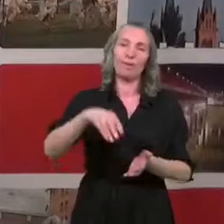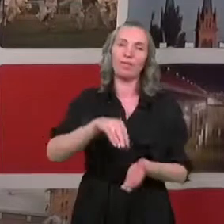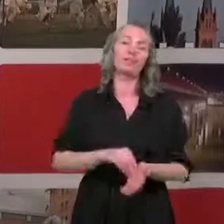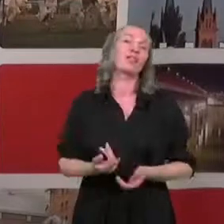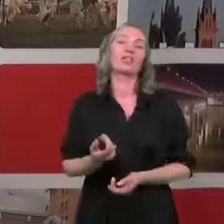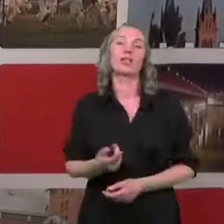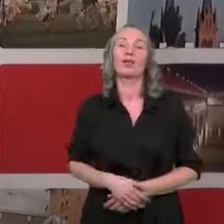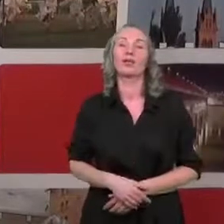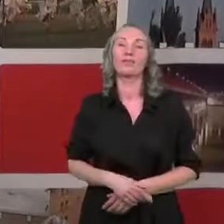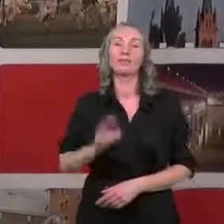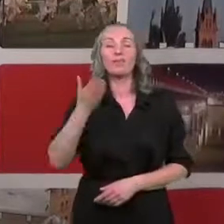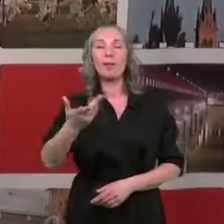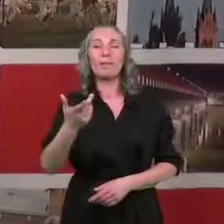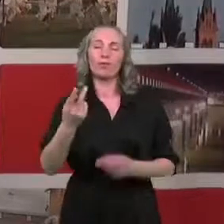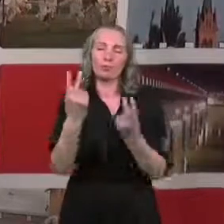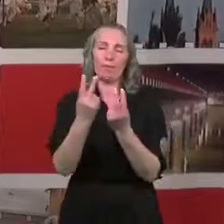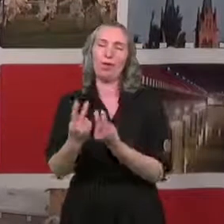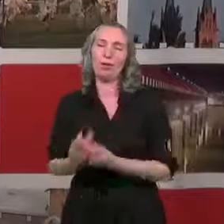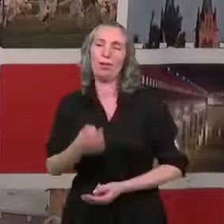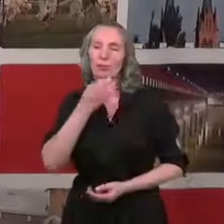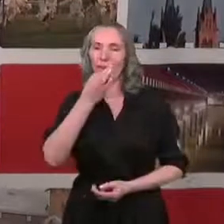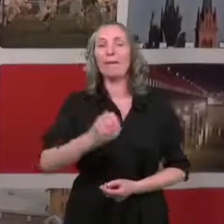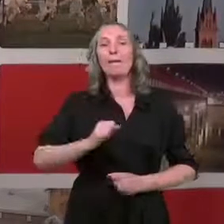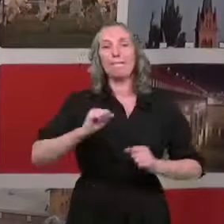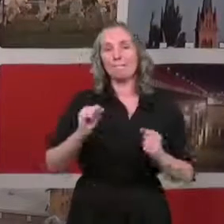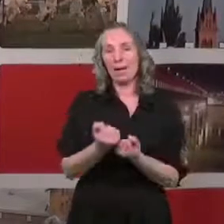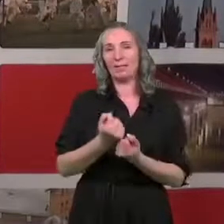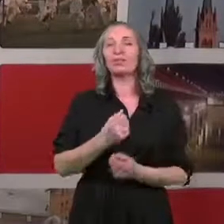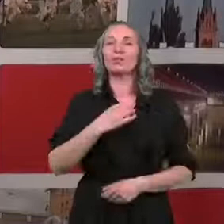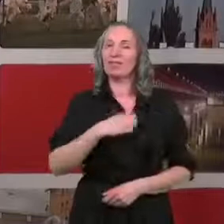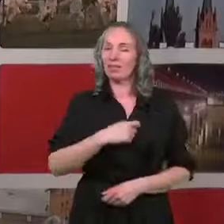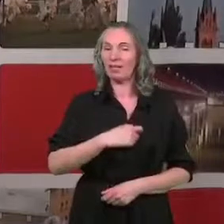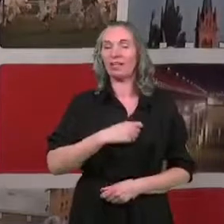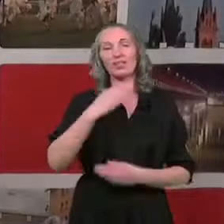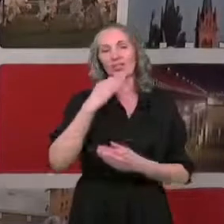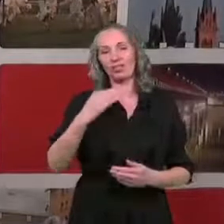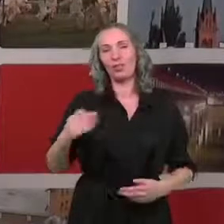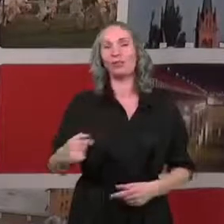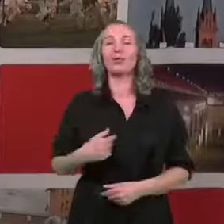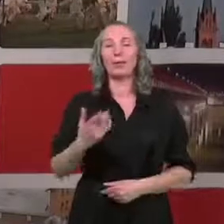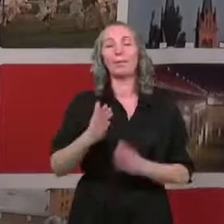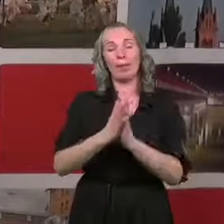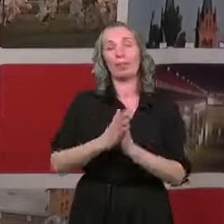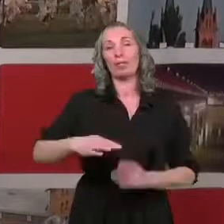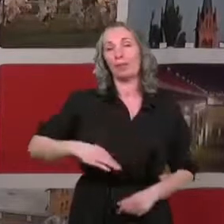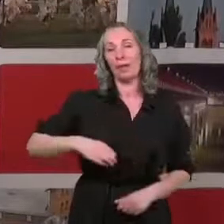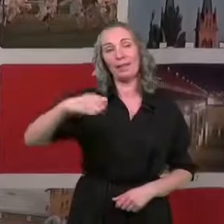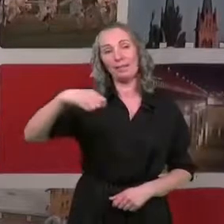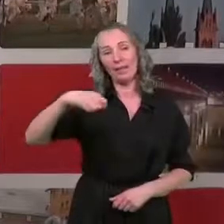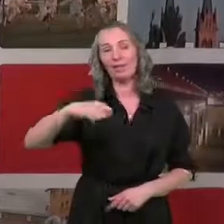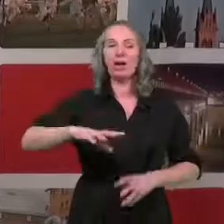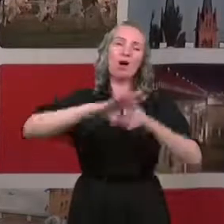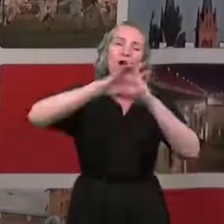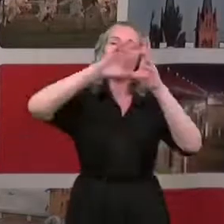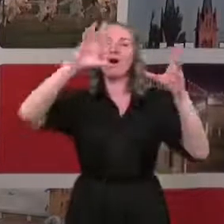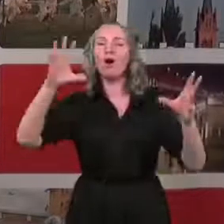bądź są bardzo podobne, także bardzo serdecznie Państwu dziękuję i poproszę Pana Prezydenta o podsumowanie